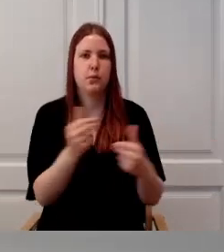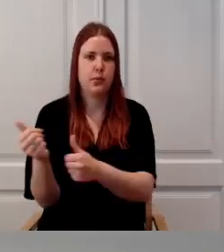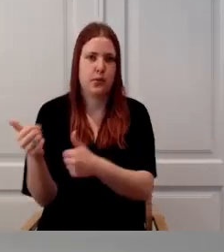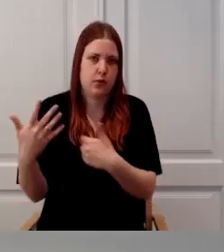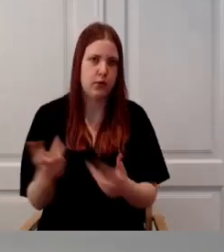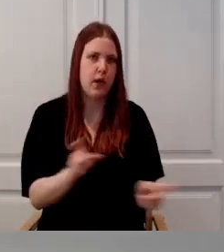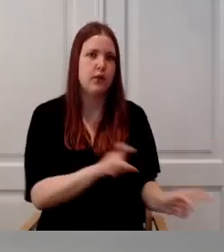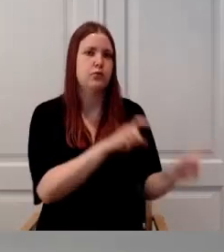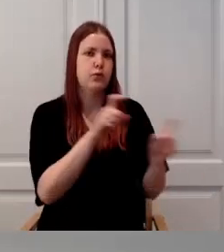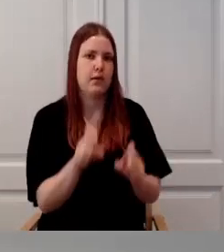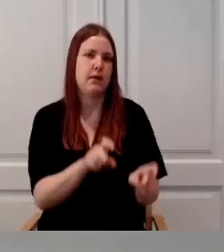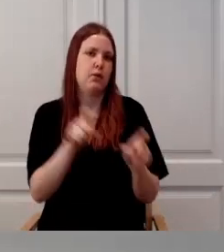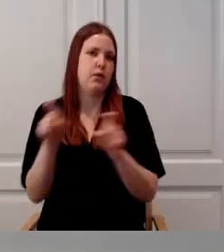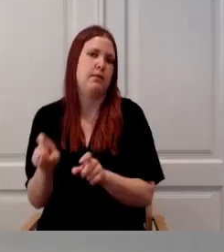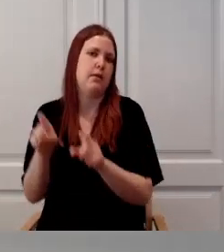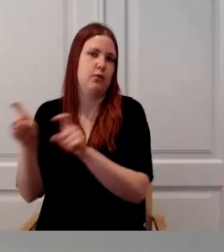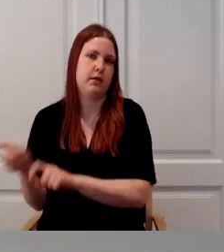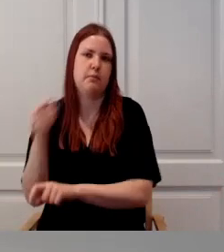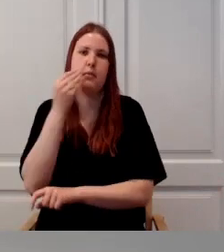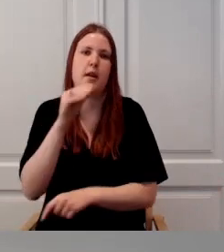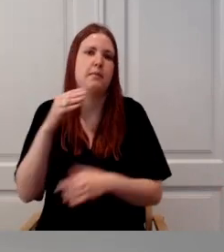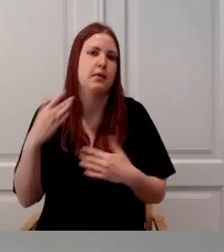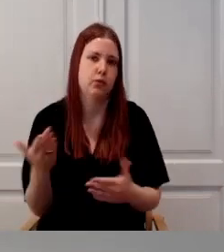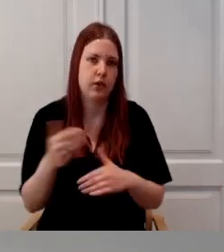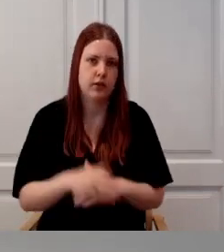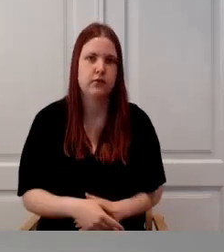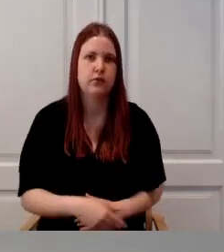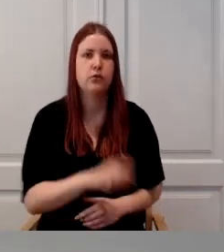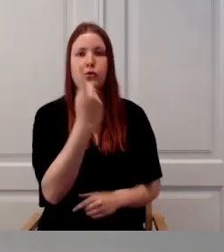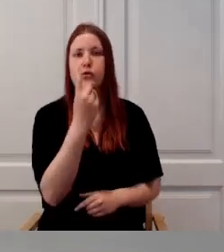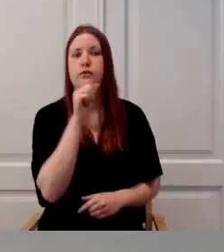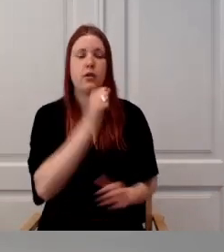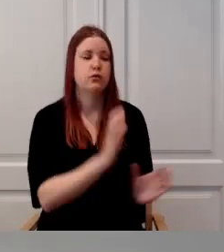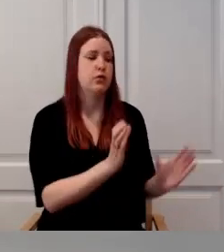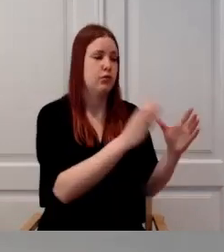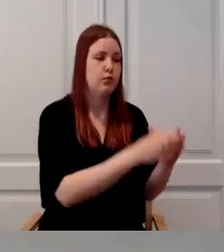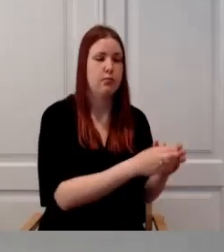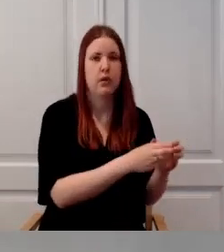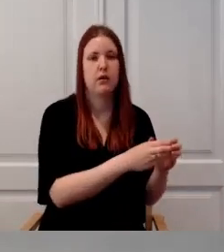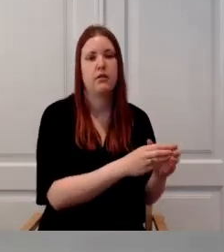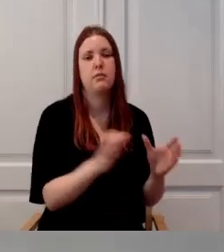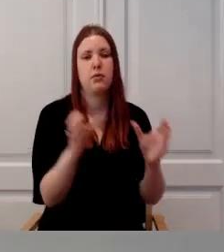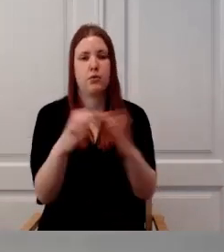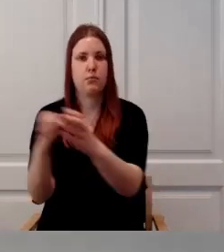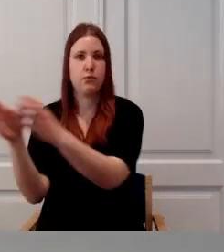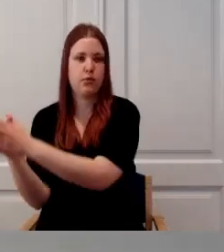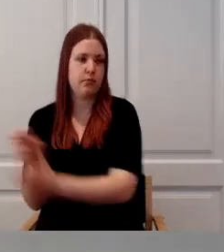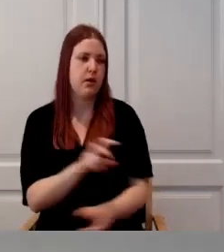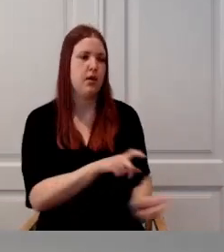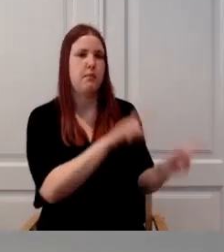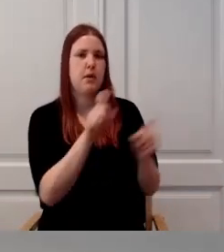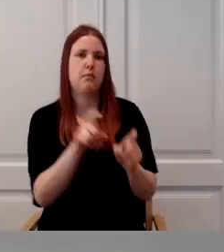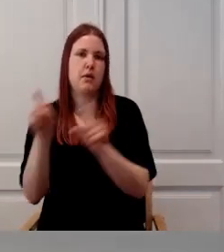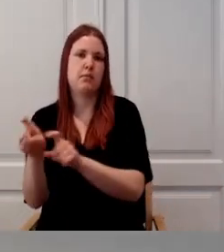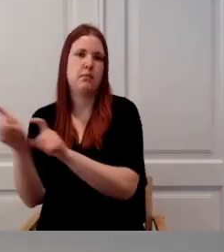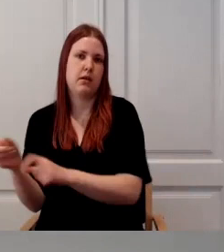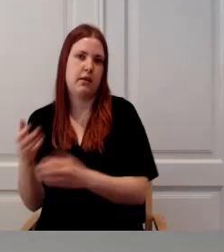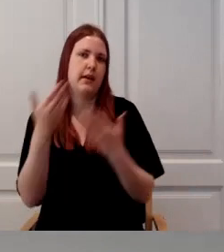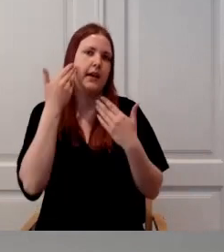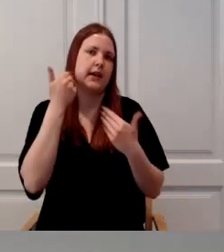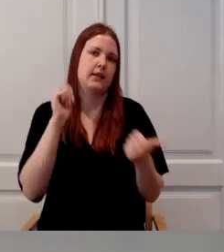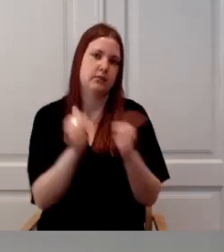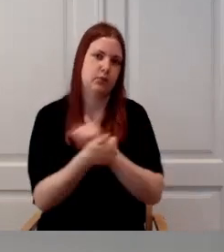teekond ühes vanuskõppis teise muutub lihtsamaks. Ja siin eelmise blokki puhul ühes